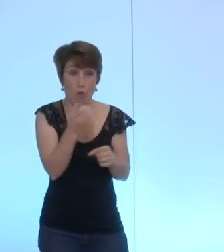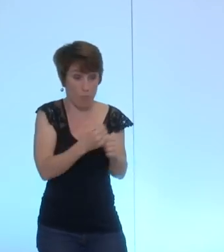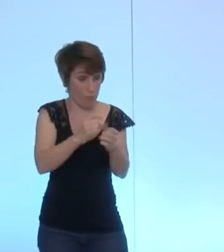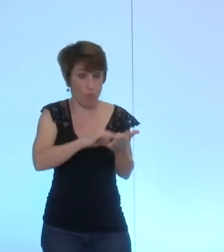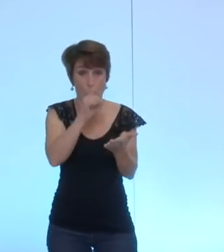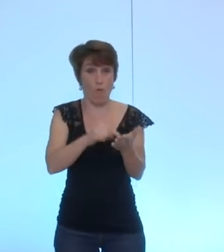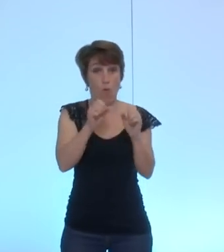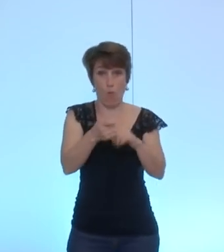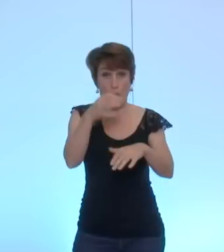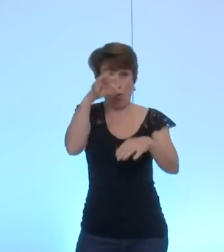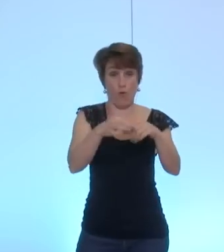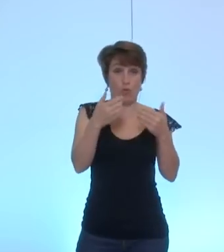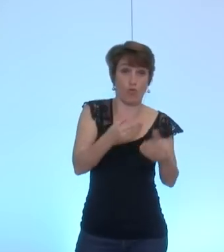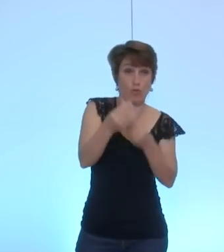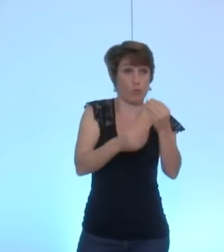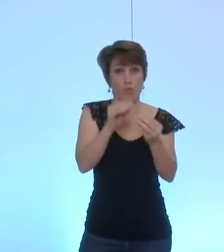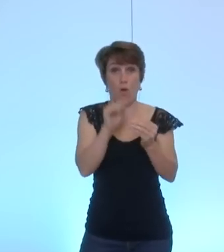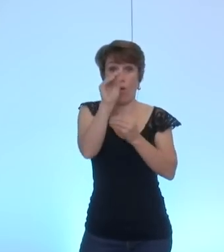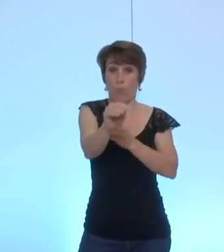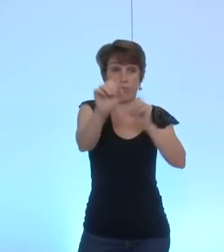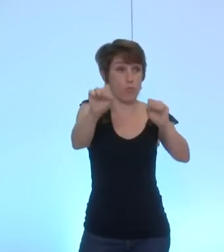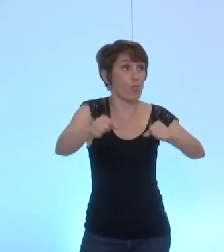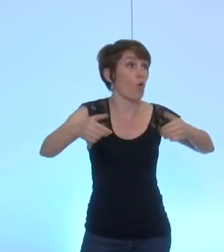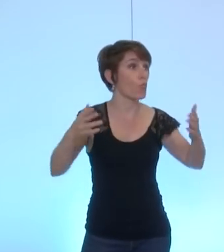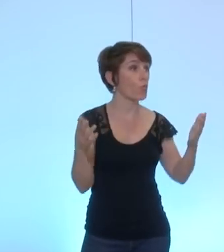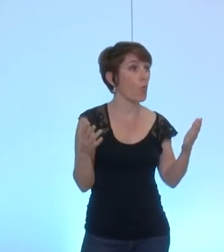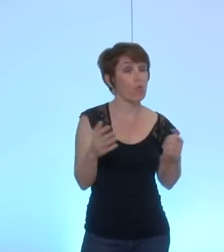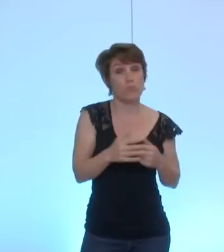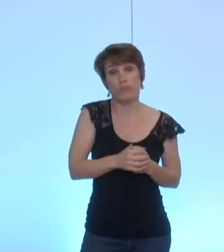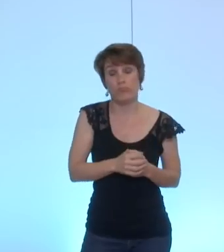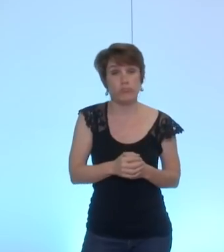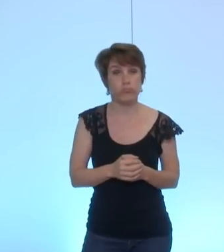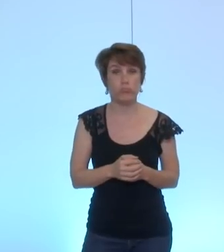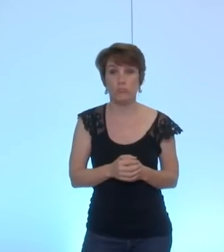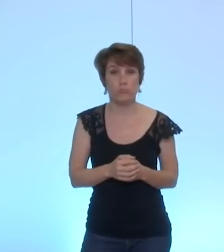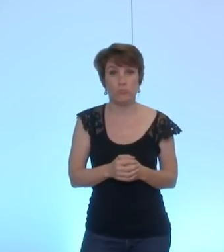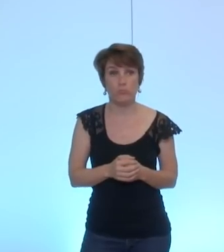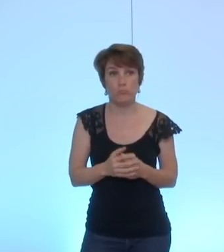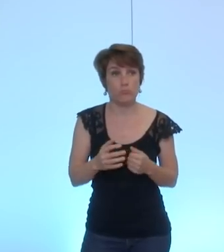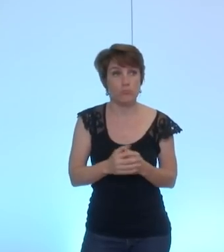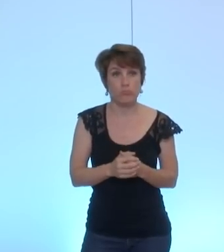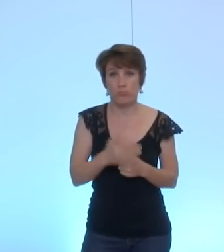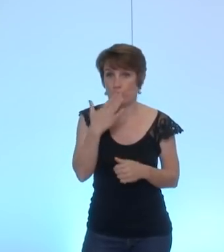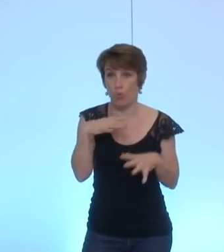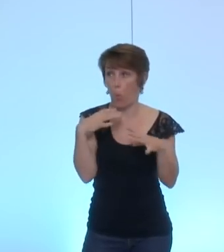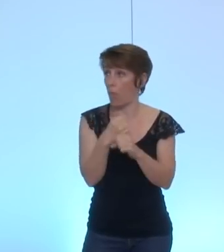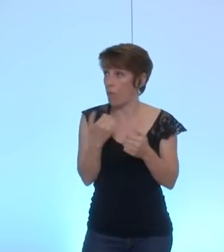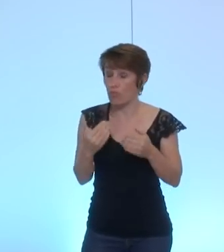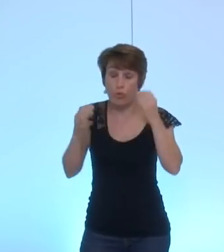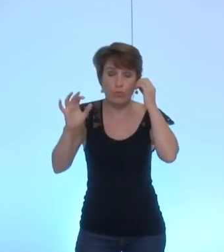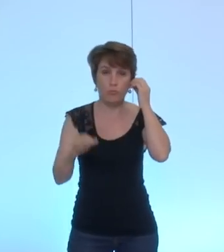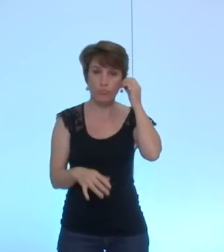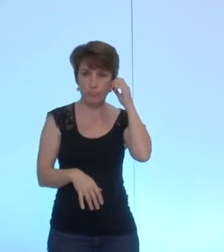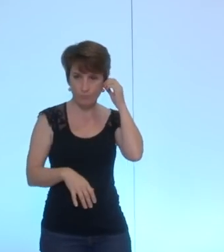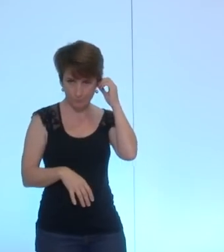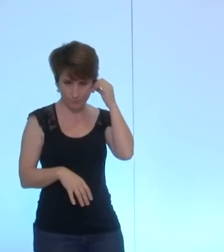également d'ailleurs repousser un conseil municipal ultérieur mais bon à la limite on peut le faire aujourd'hui également il